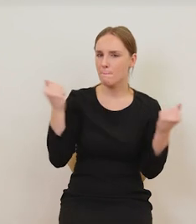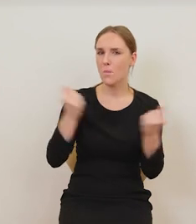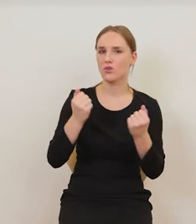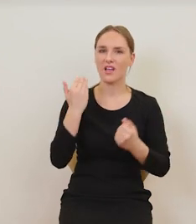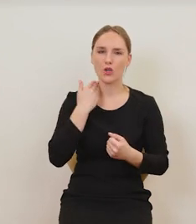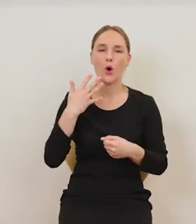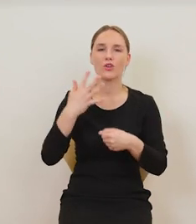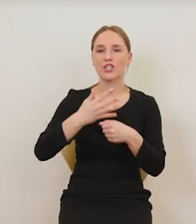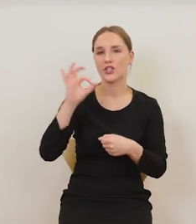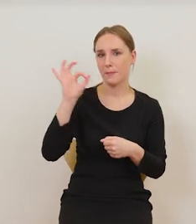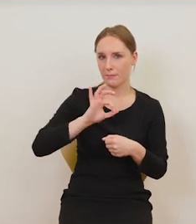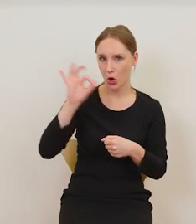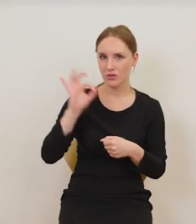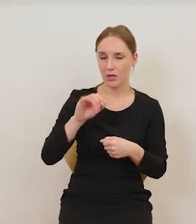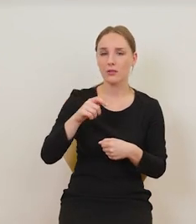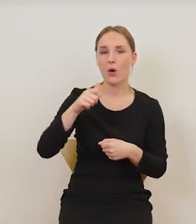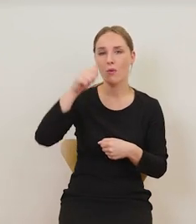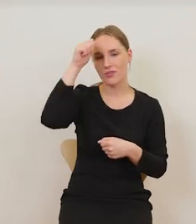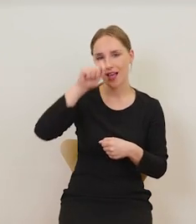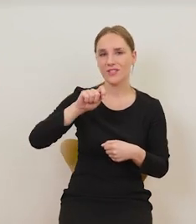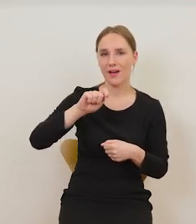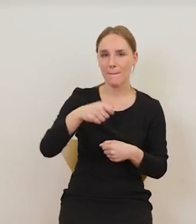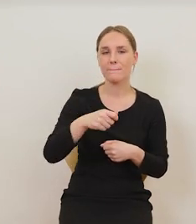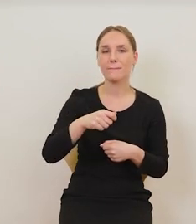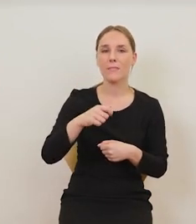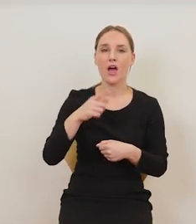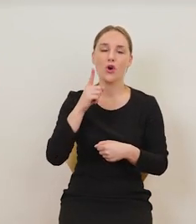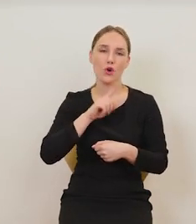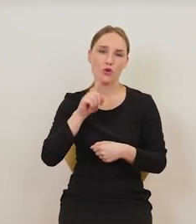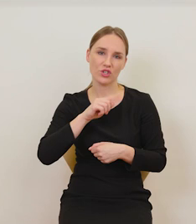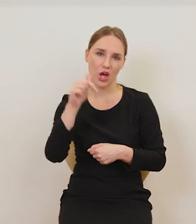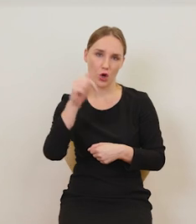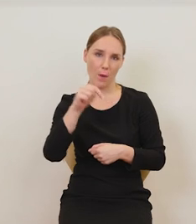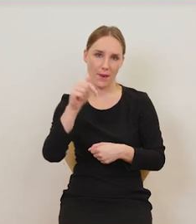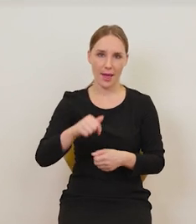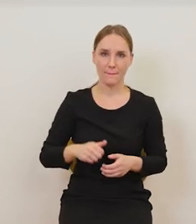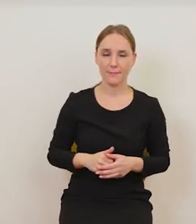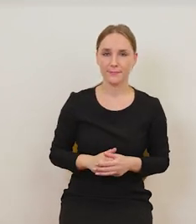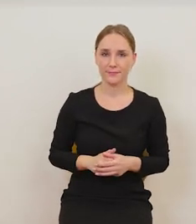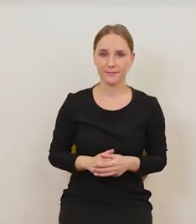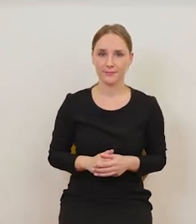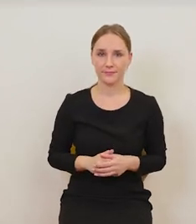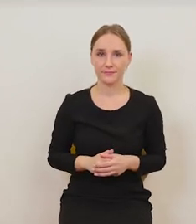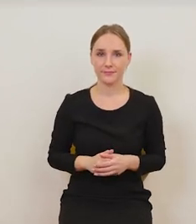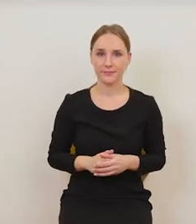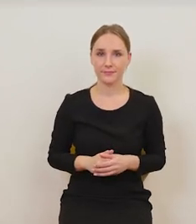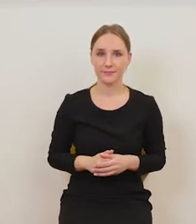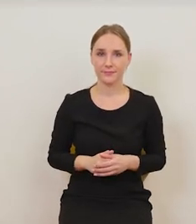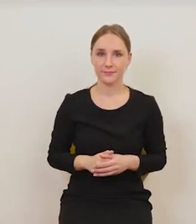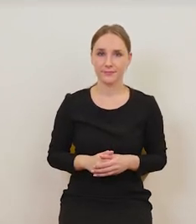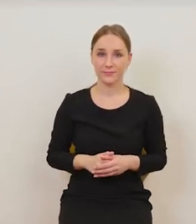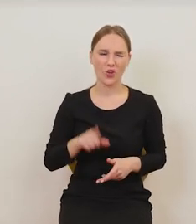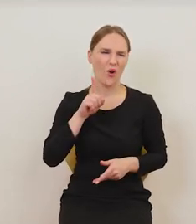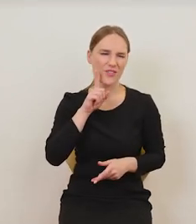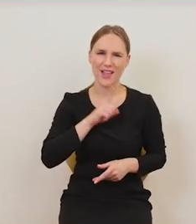trunek, 40% który nazywa się gorzkie krople. Beska dropper. I to rzeczywiście jest